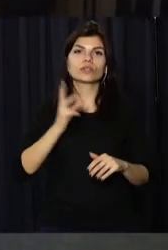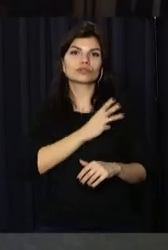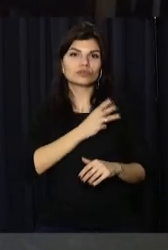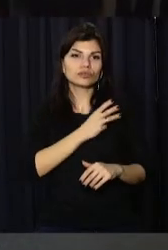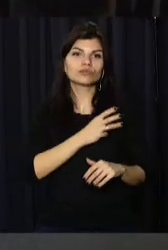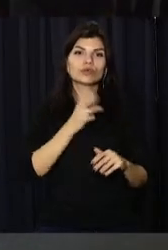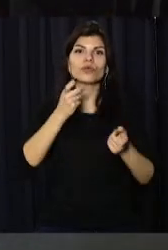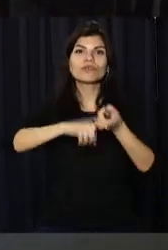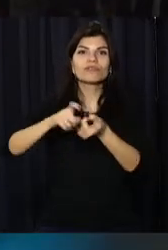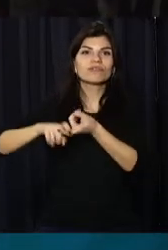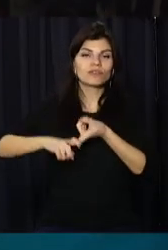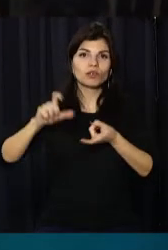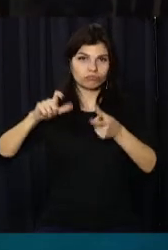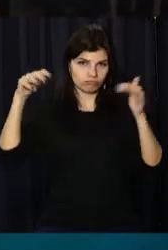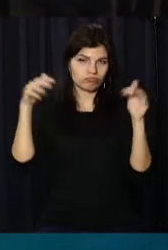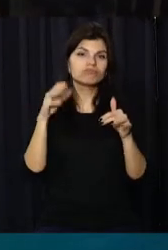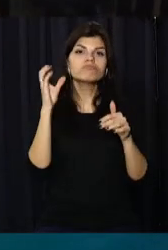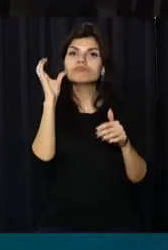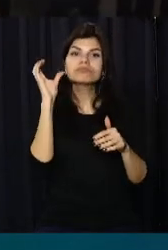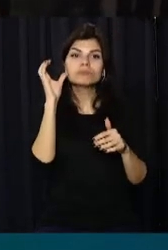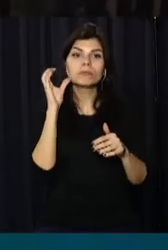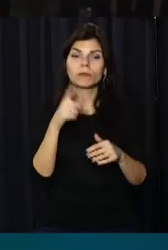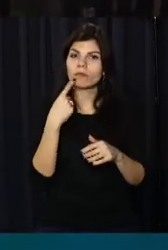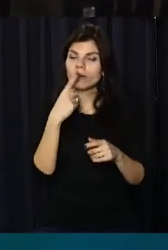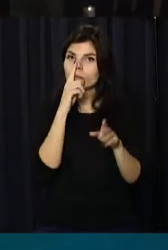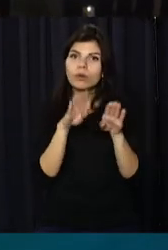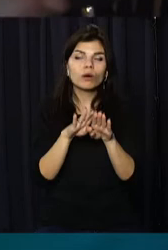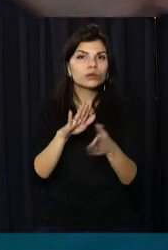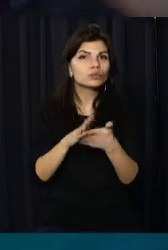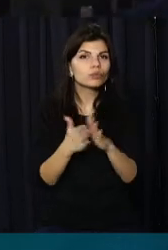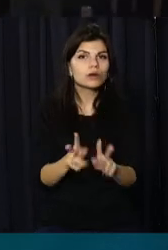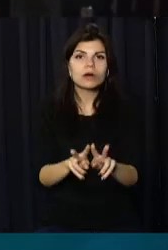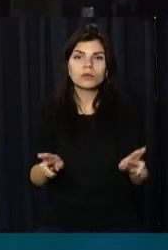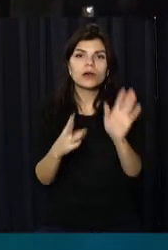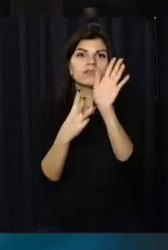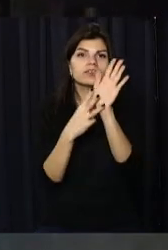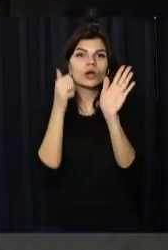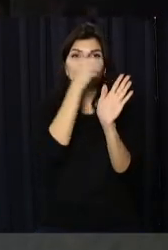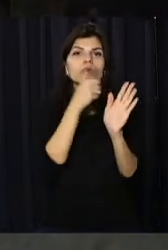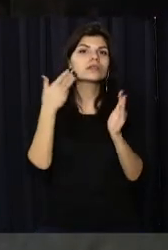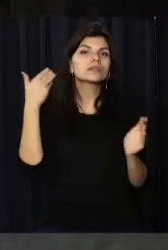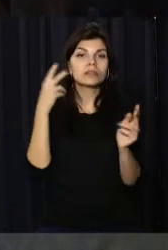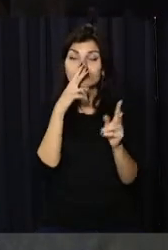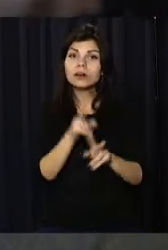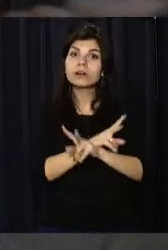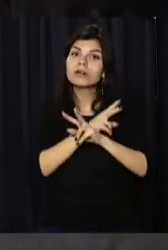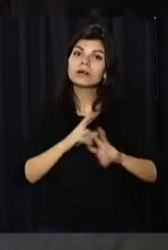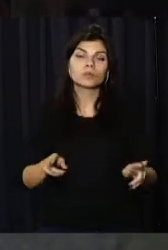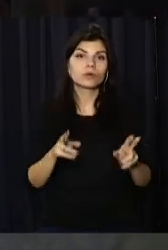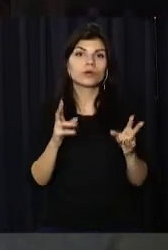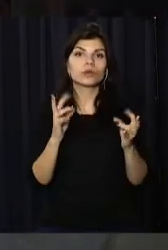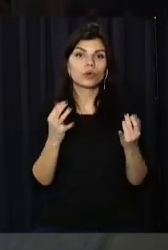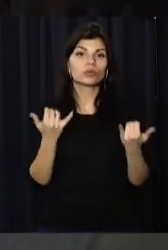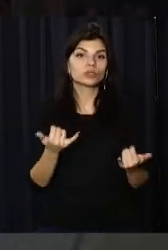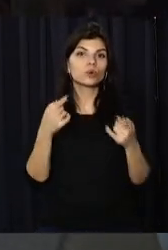«Події і ситуація в країні досить схожа на ту ситуацію, яка була рівно вісім років назад, але наразі під